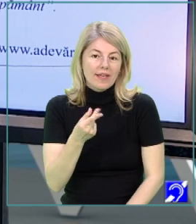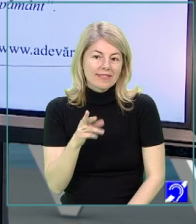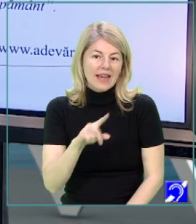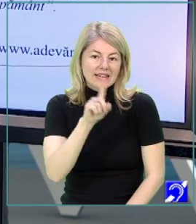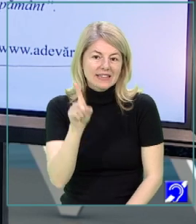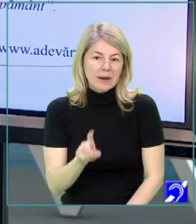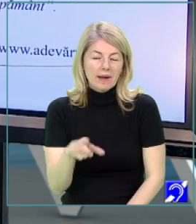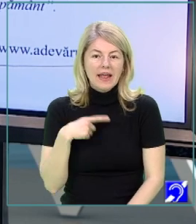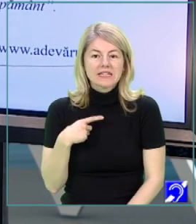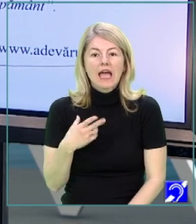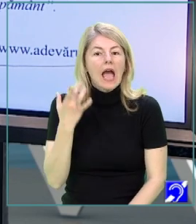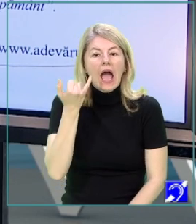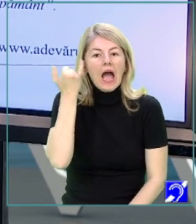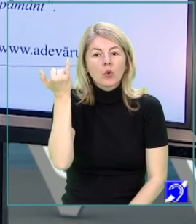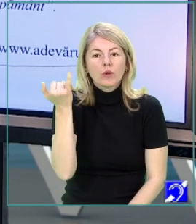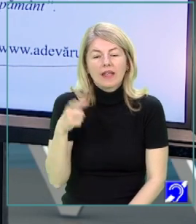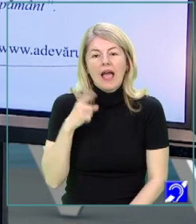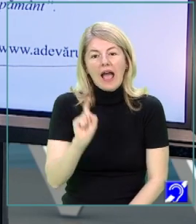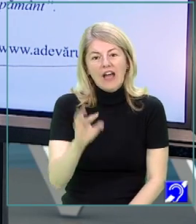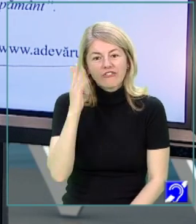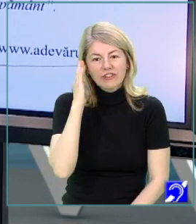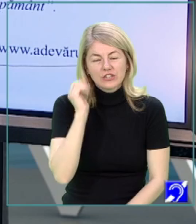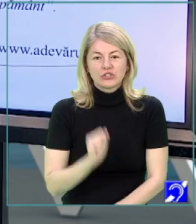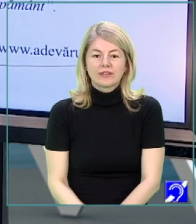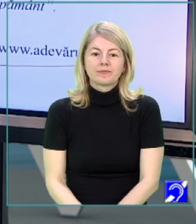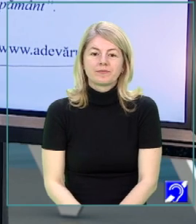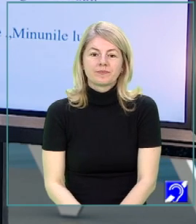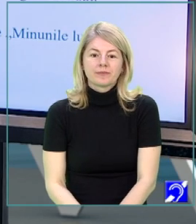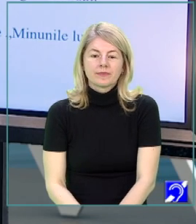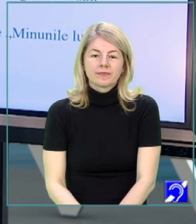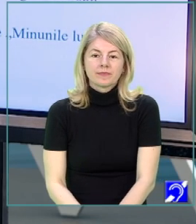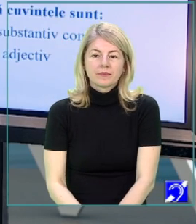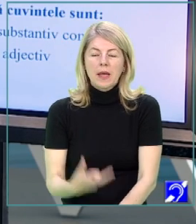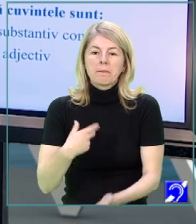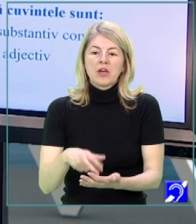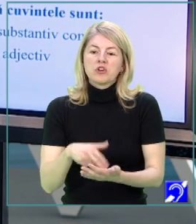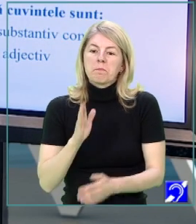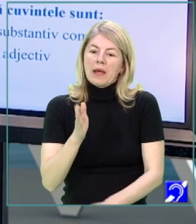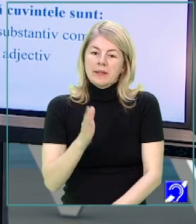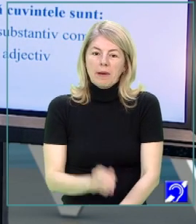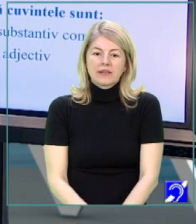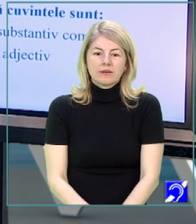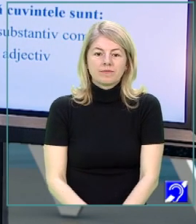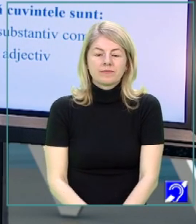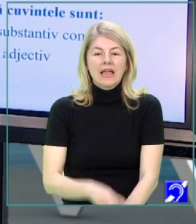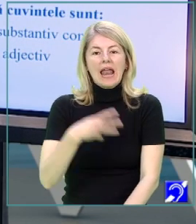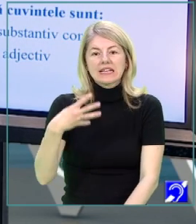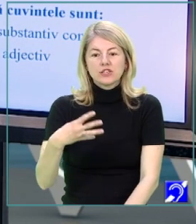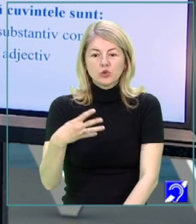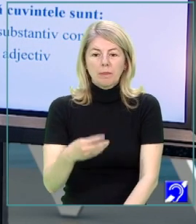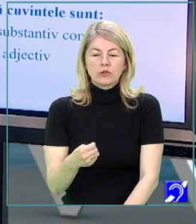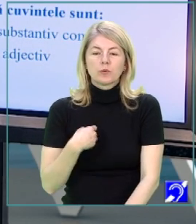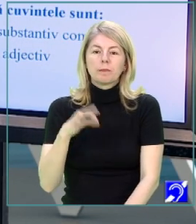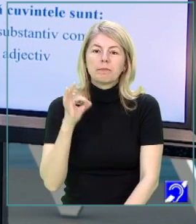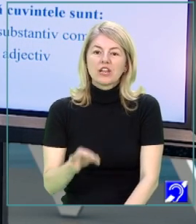firească este a cui idee, iar răspunsul al fericirii. Bun, mergem mai departe la exercițiul 4.